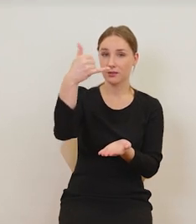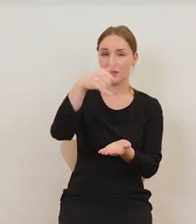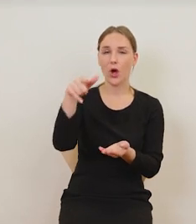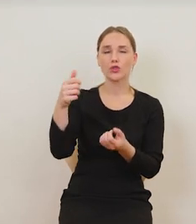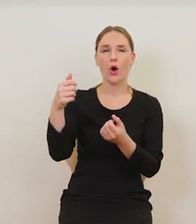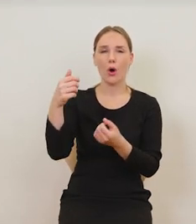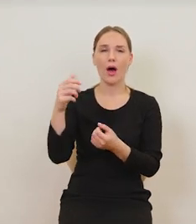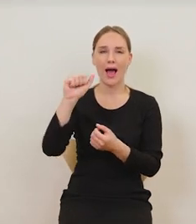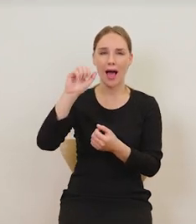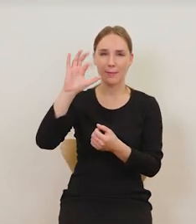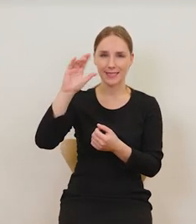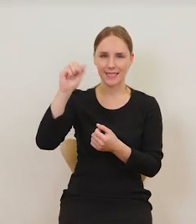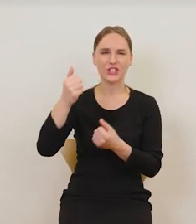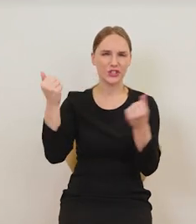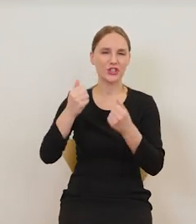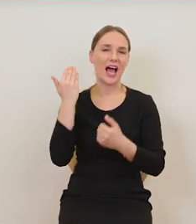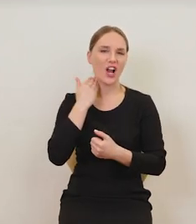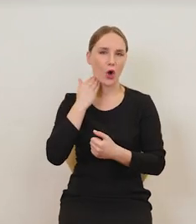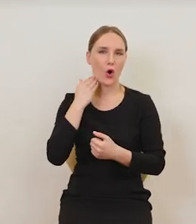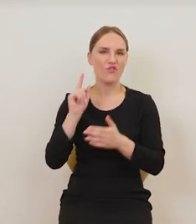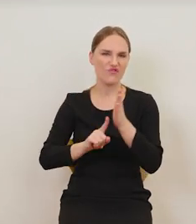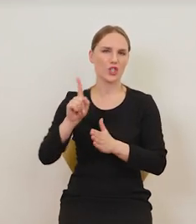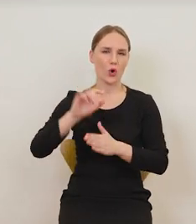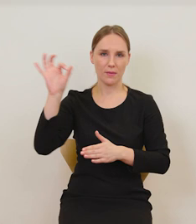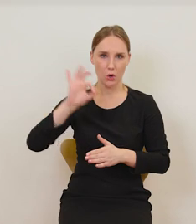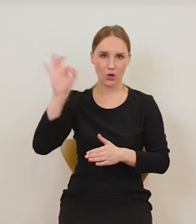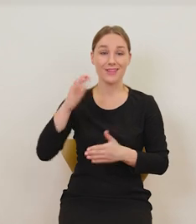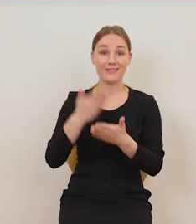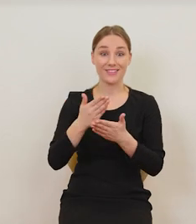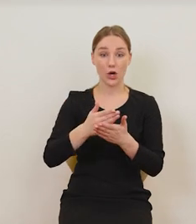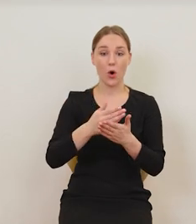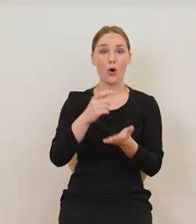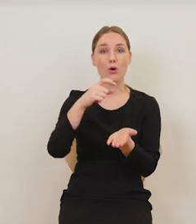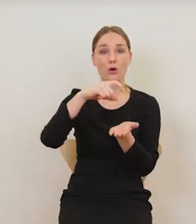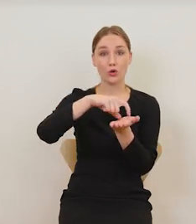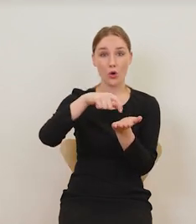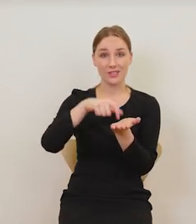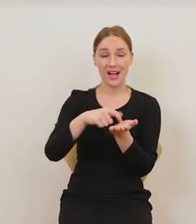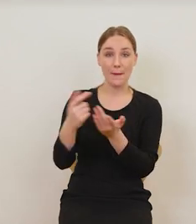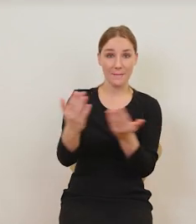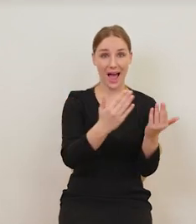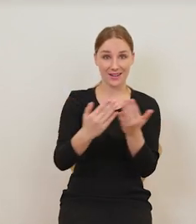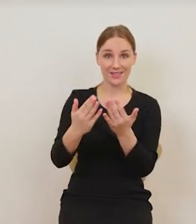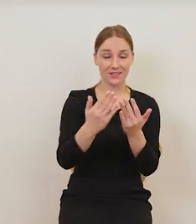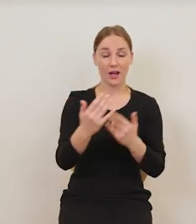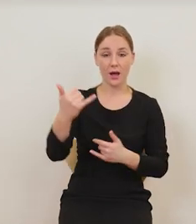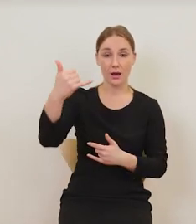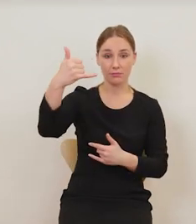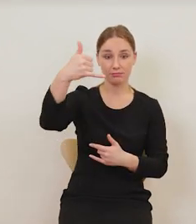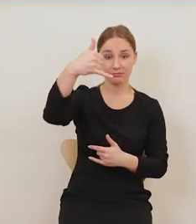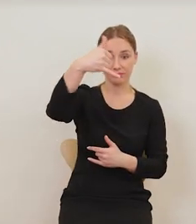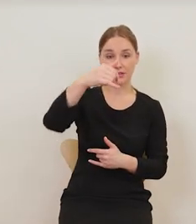silnym alkoholem, zawiera wysoki procent tego alkoholu, więc się pali. I rzeczywiście potem ten alkohol